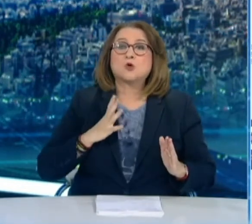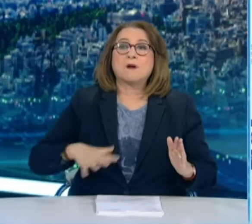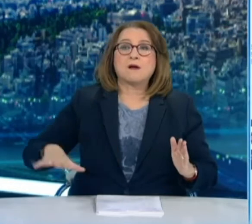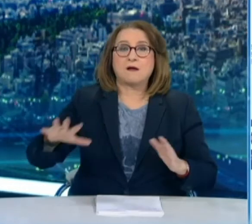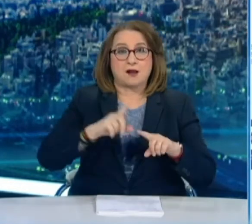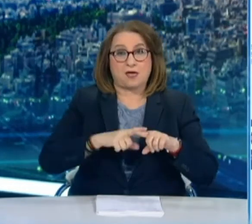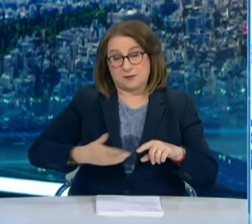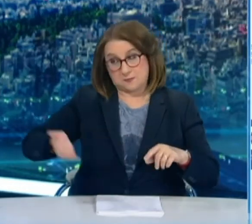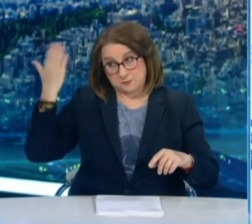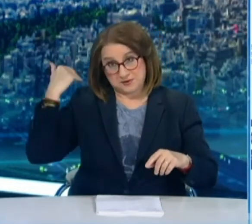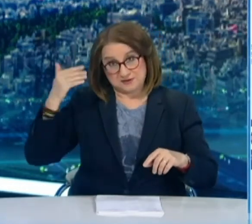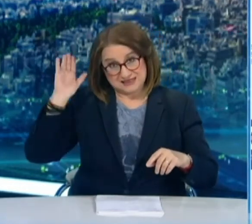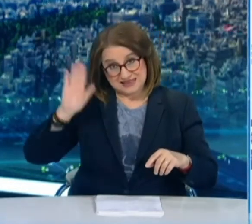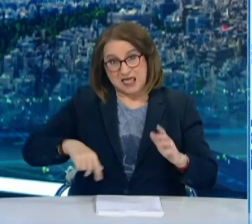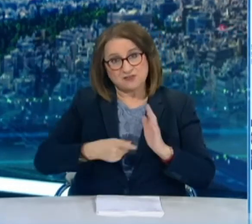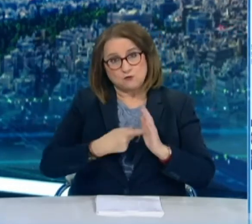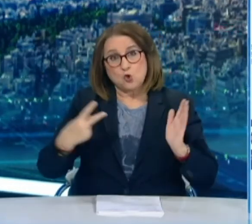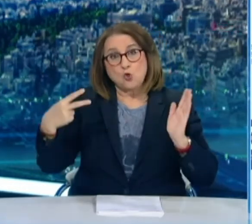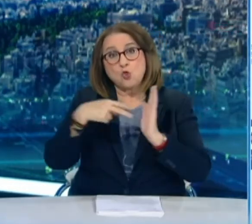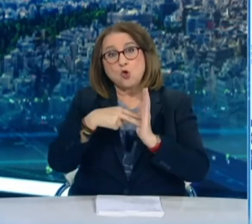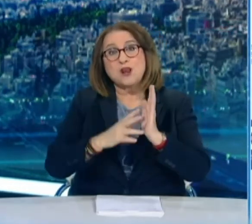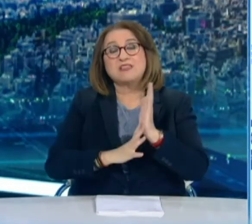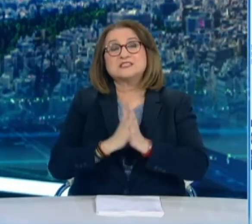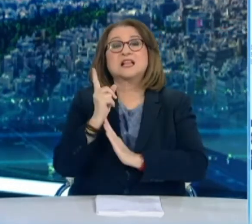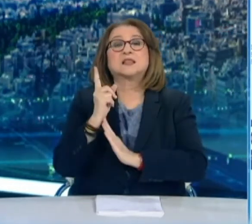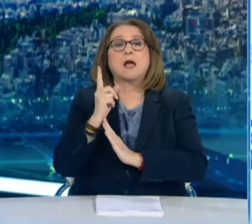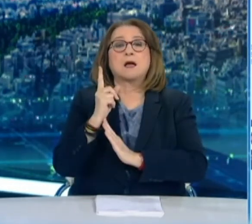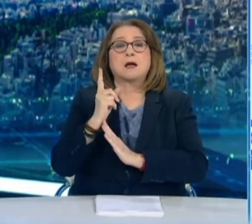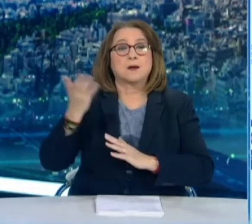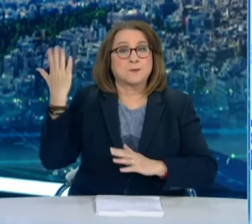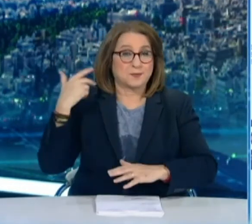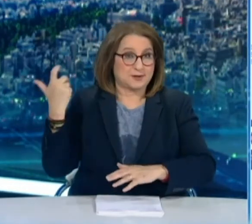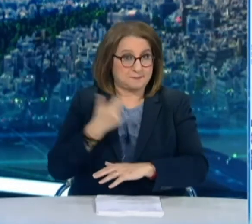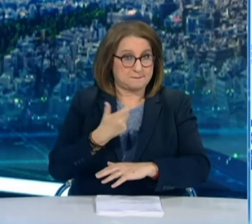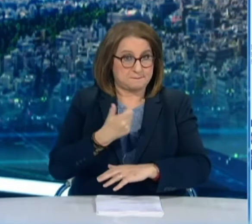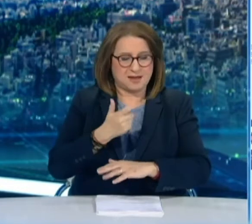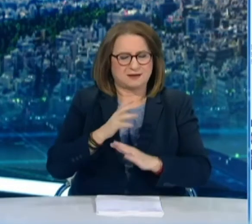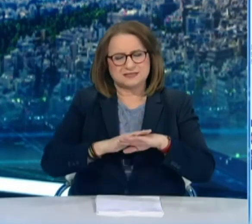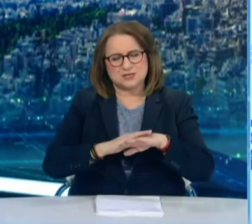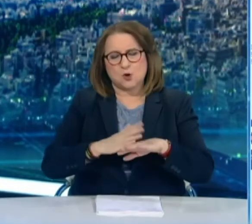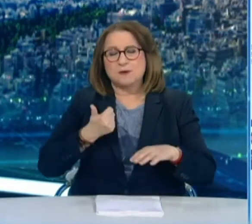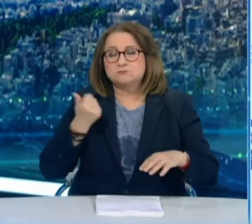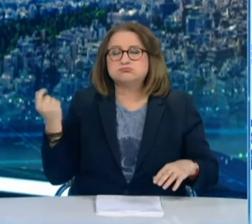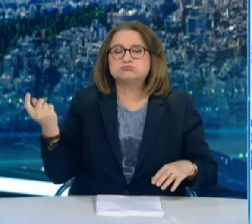και μη, όταν γίνονται κρίσεις, να γίνονται με βάση τον παρανομαστή. Και επίσης θέλω να πω ότι